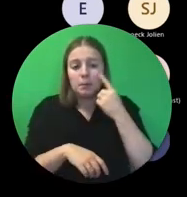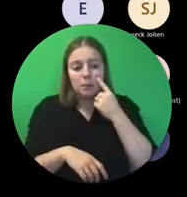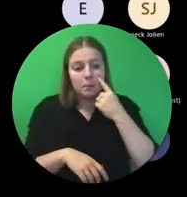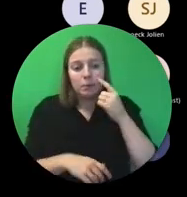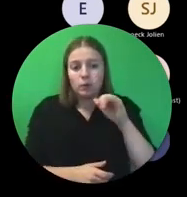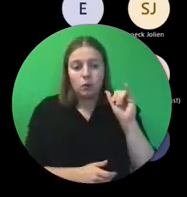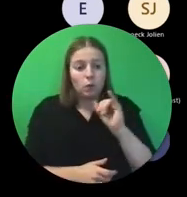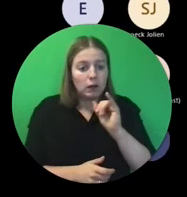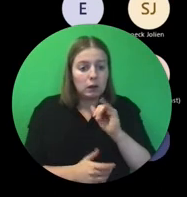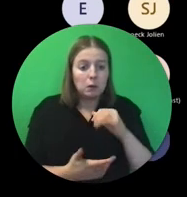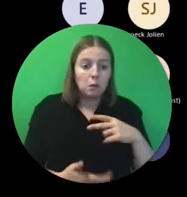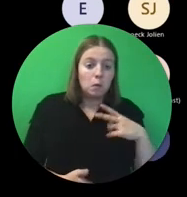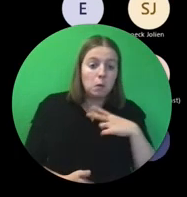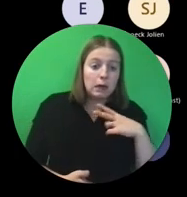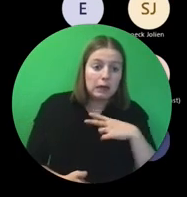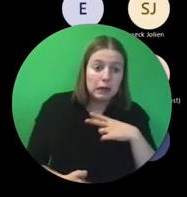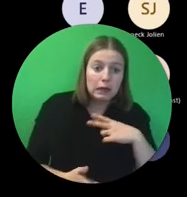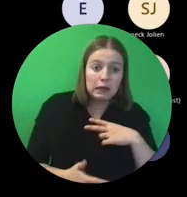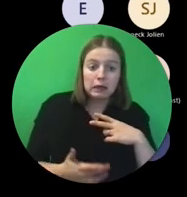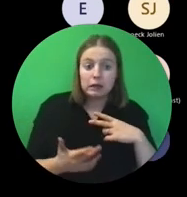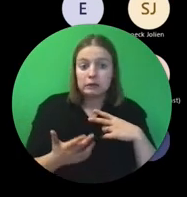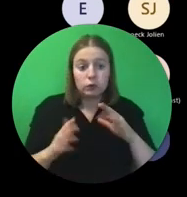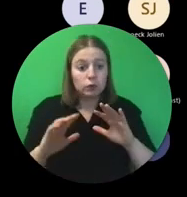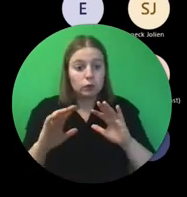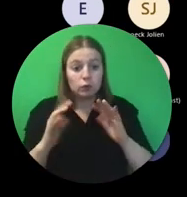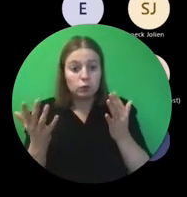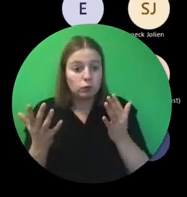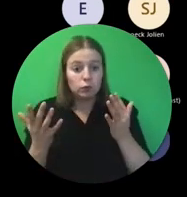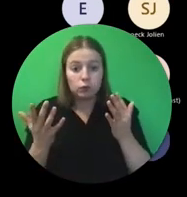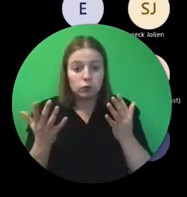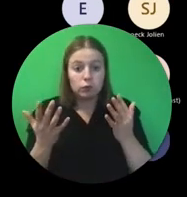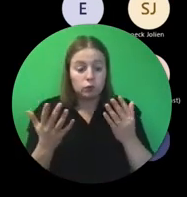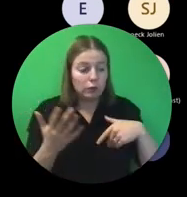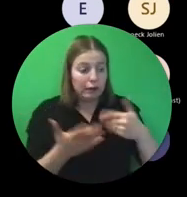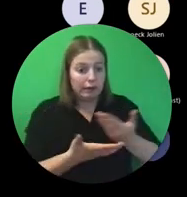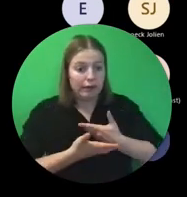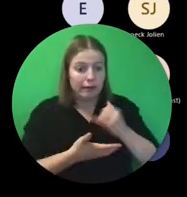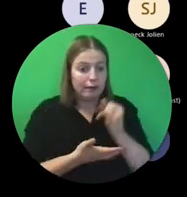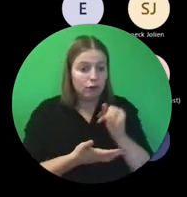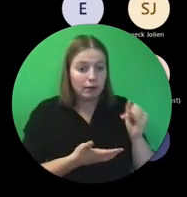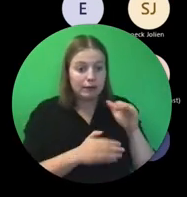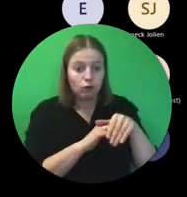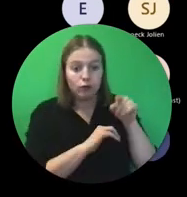vanaf waar en wanneer, of wanneer en in welke vorm we die informatie ter beschikking krijgen.